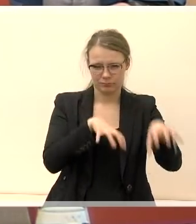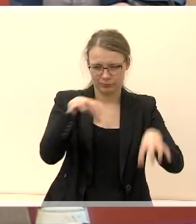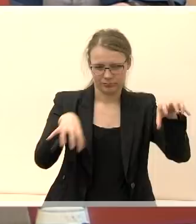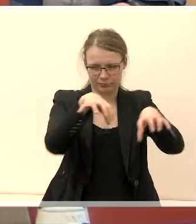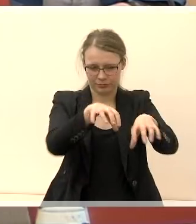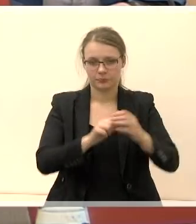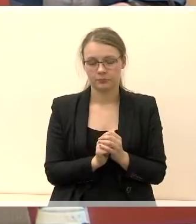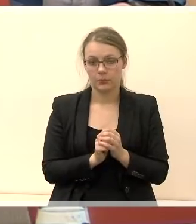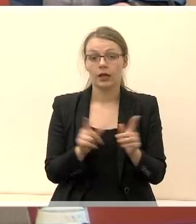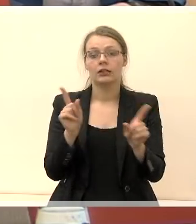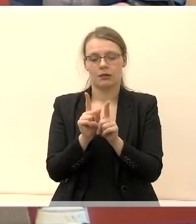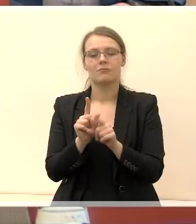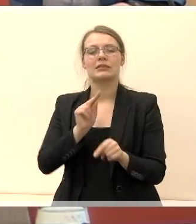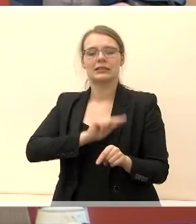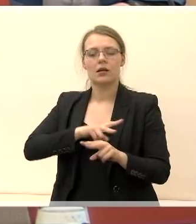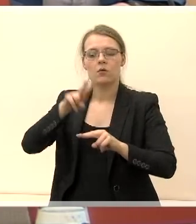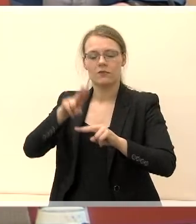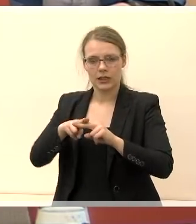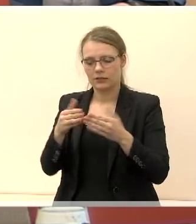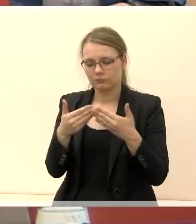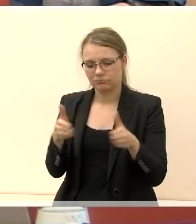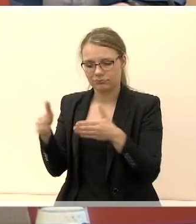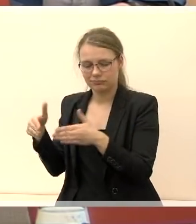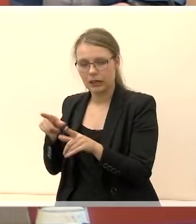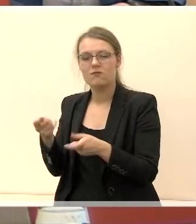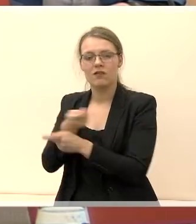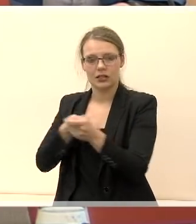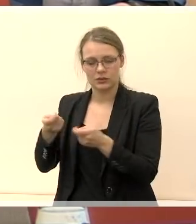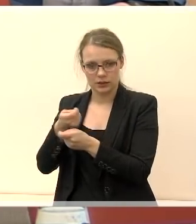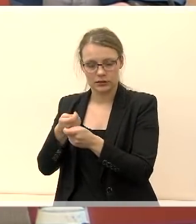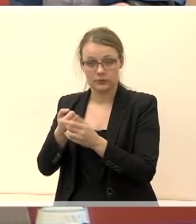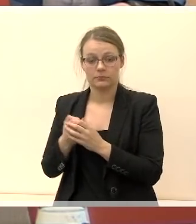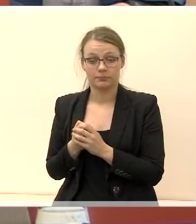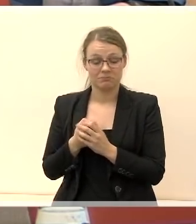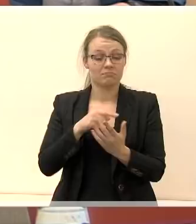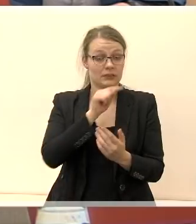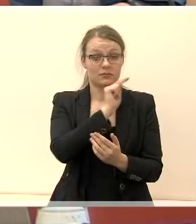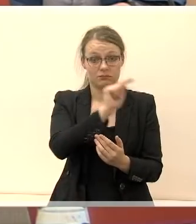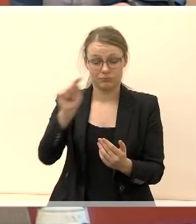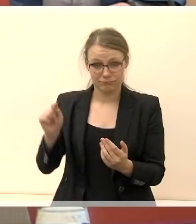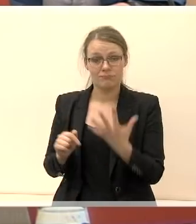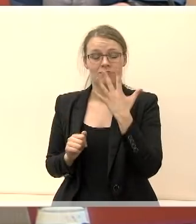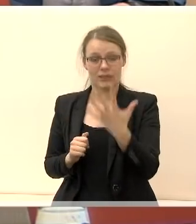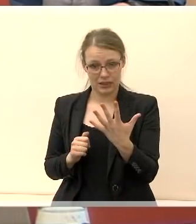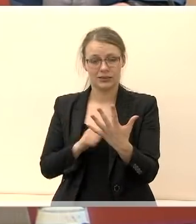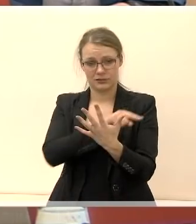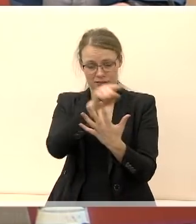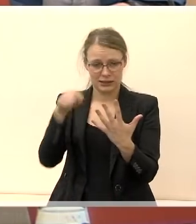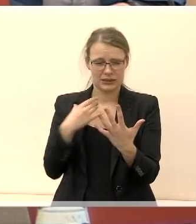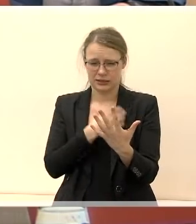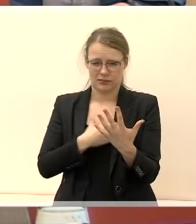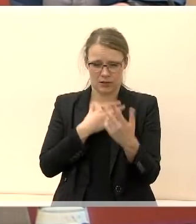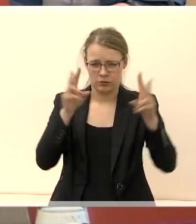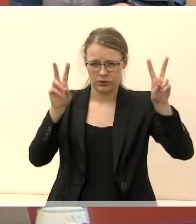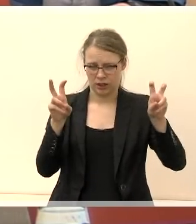kuriantis gerai apmokamas darbo vietas verslas. Štai čia yra pagrindiniai penki kertiniai ankminys, ant